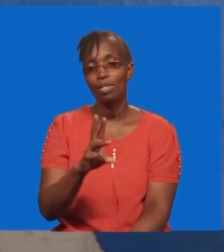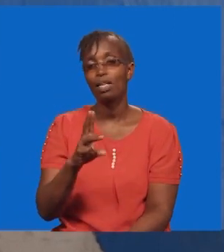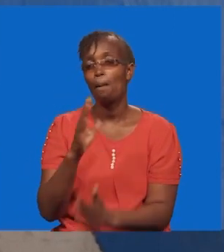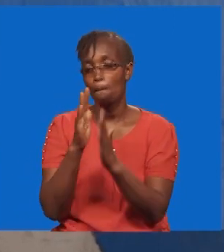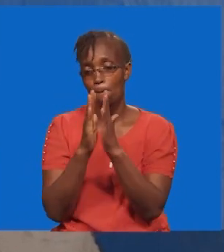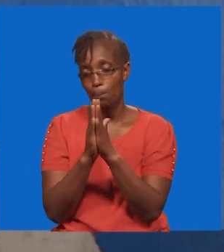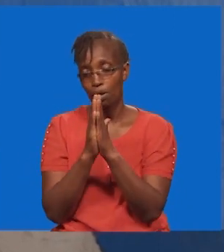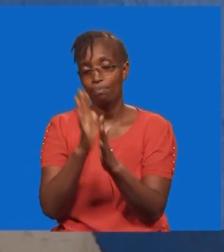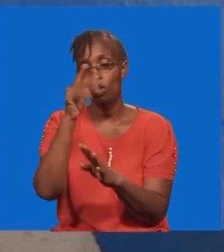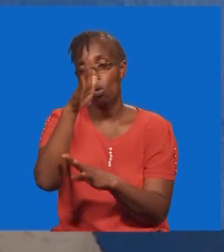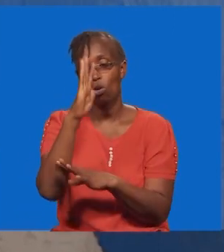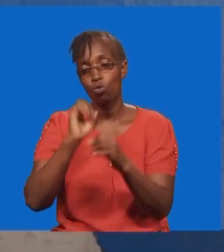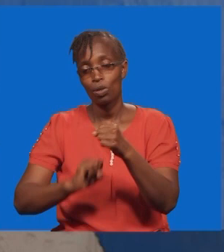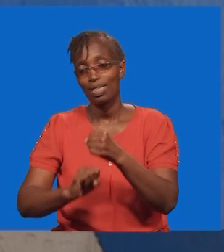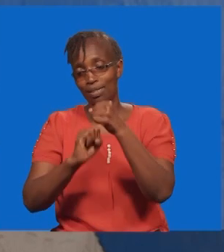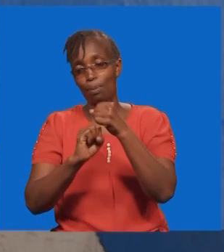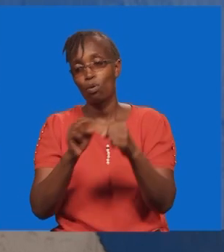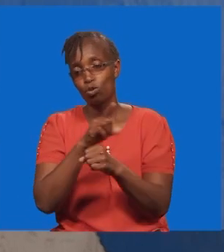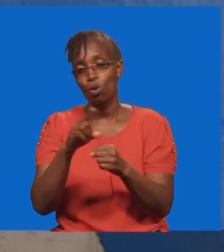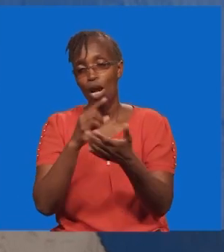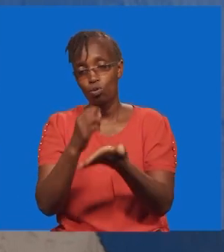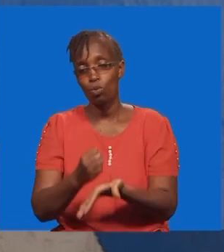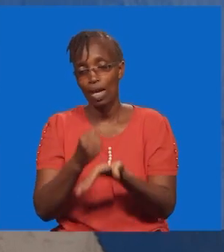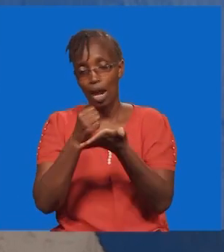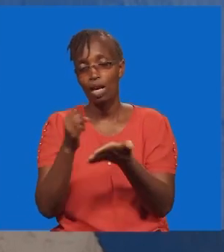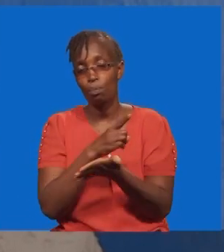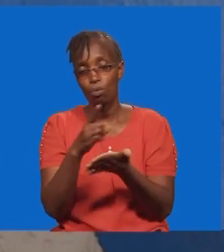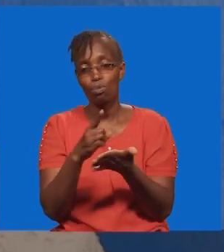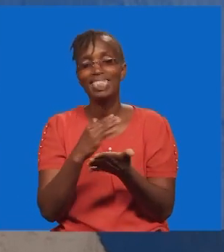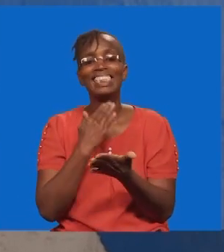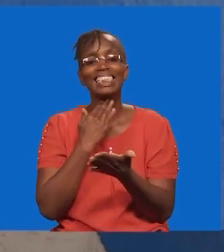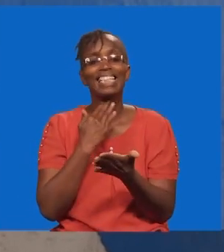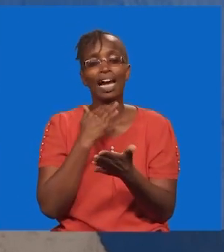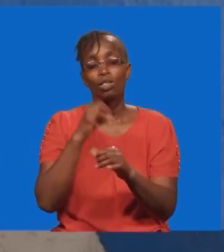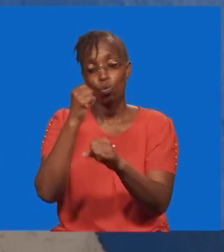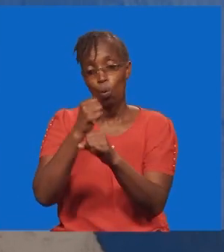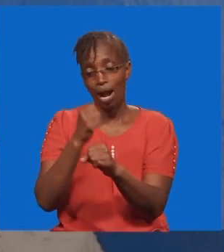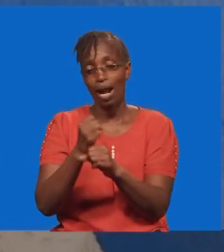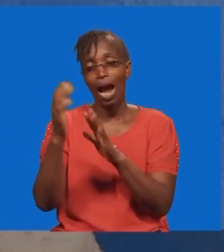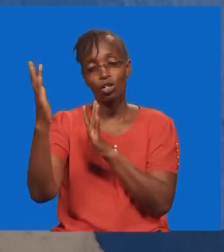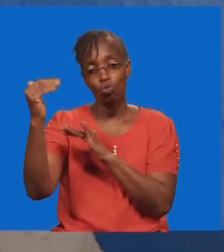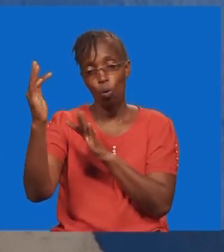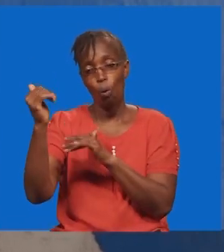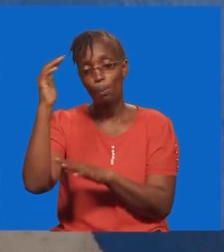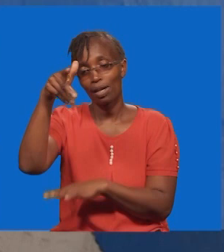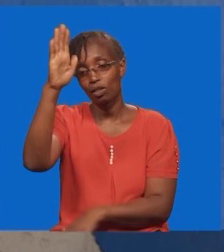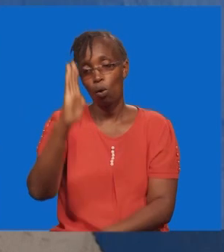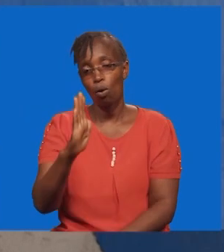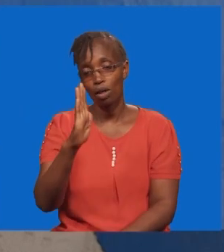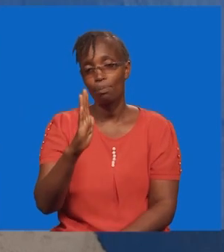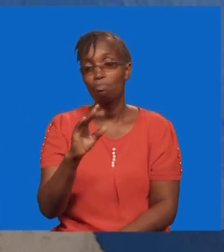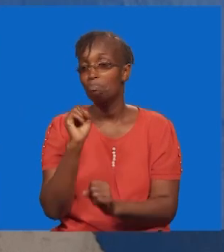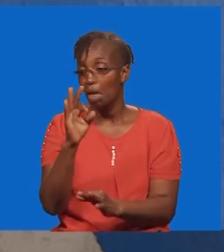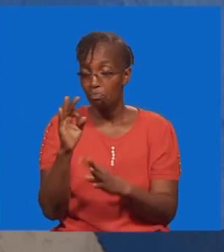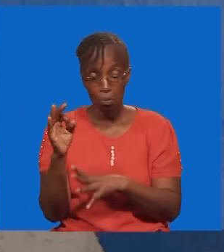Utanzamanji wangu, mungu akusaindia. Ulielewe ili njambo. Na utamani sana kulifanya. Tumaini mungu.